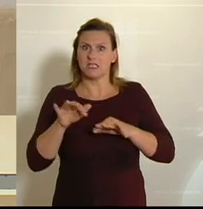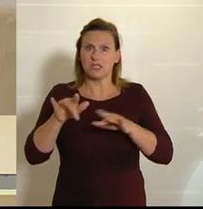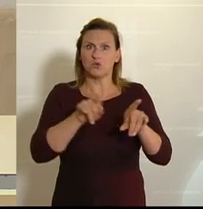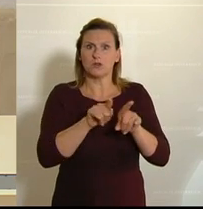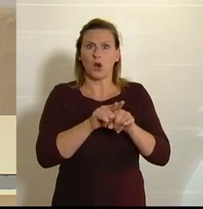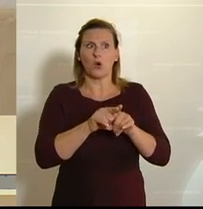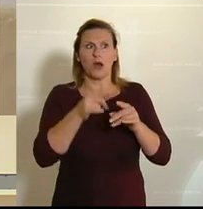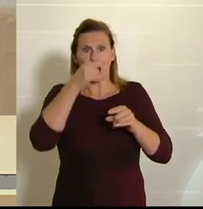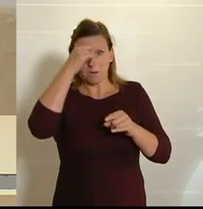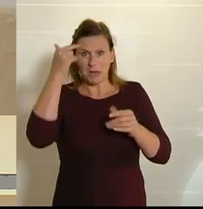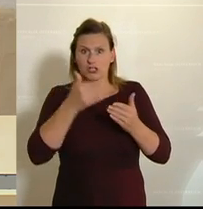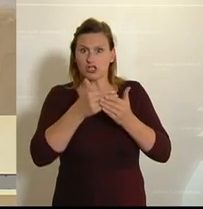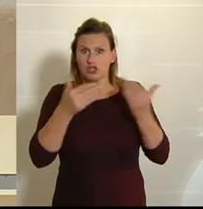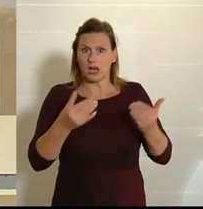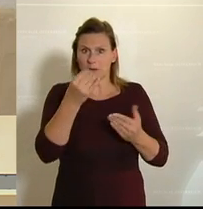Insekten.